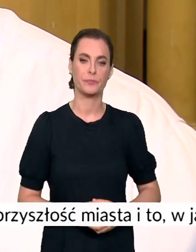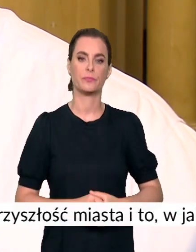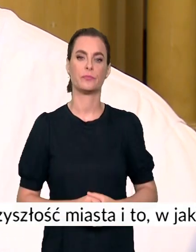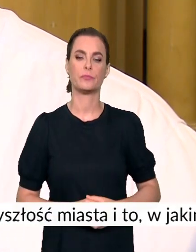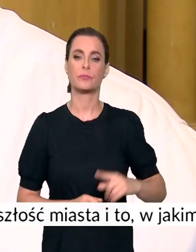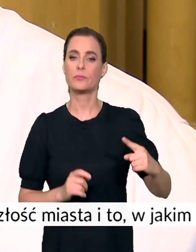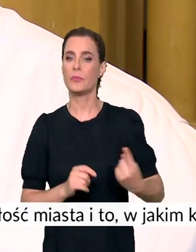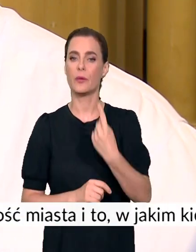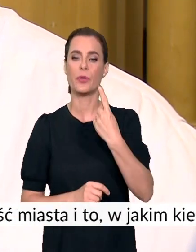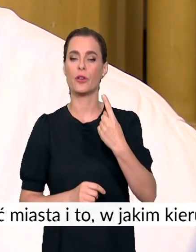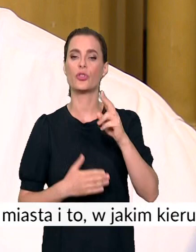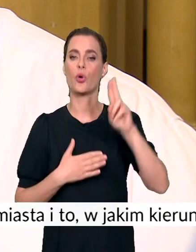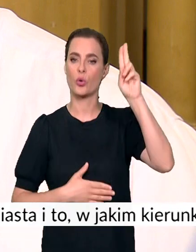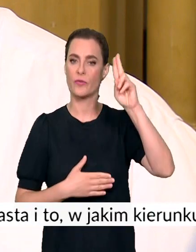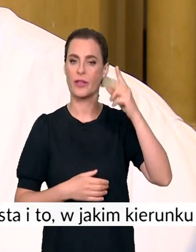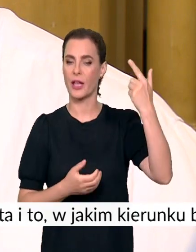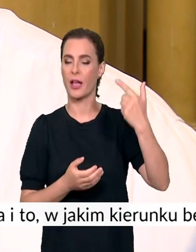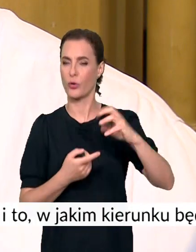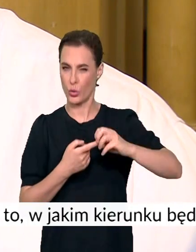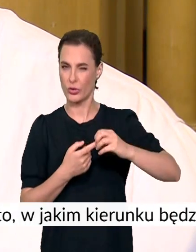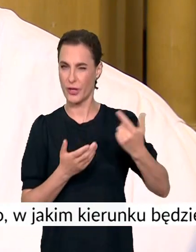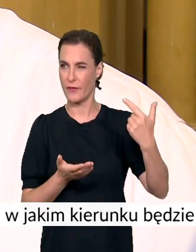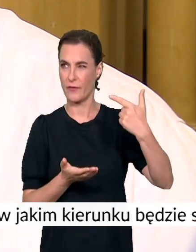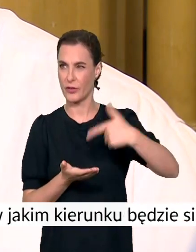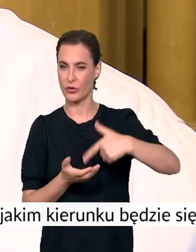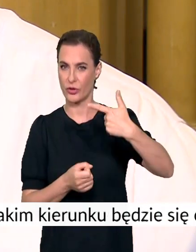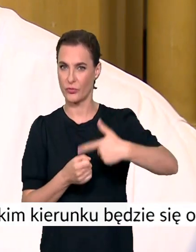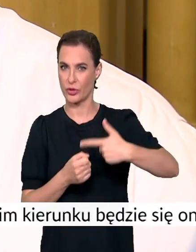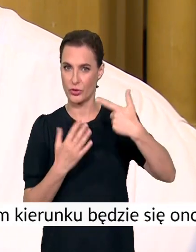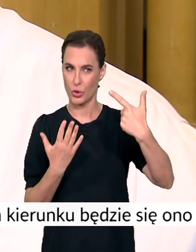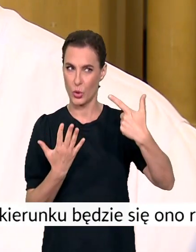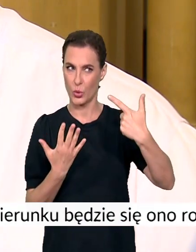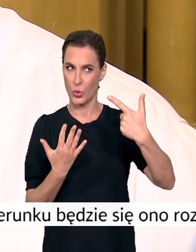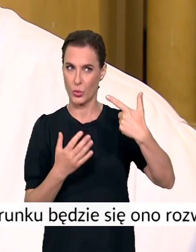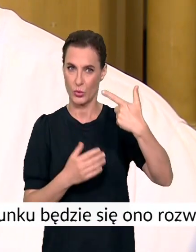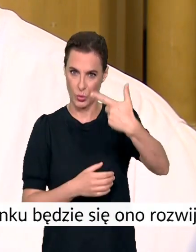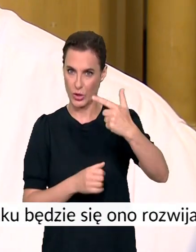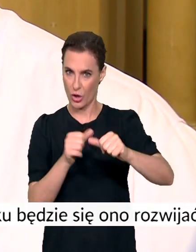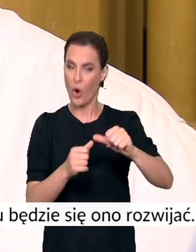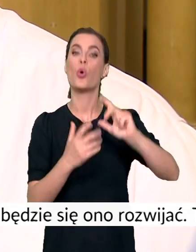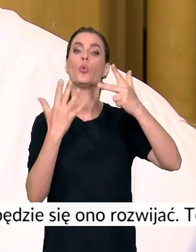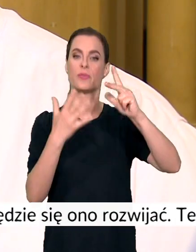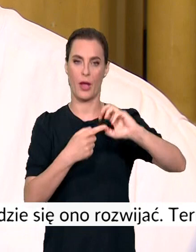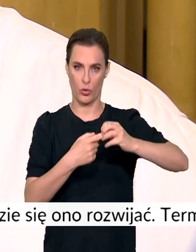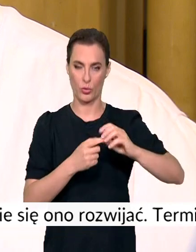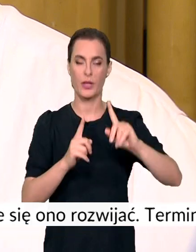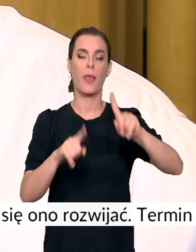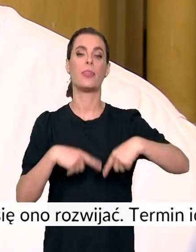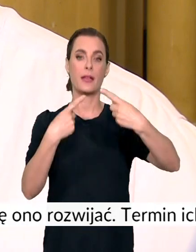Pierwsze głosowania były w 1922 roku w grudniu, to chyba było 8 grudnia. Potem był kolejny projekt obywatelski.